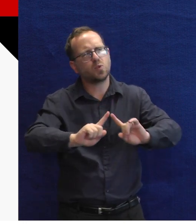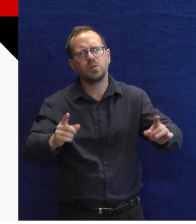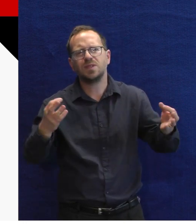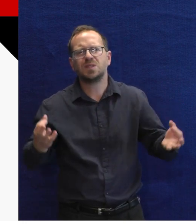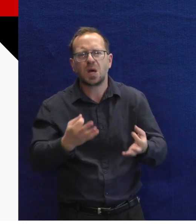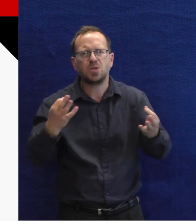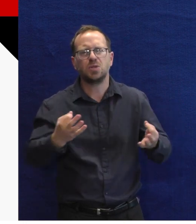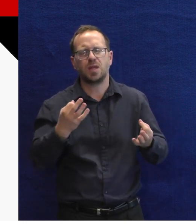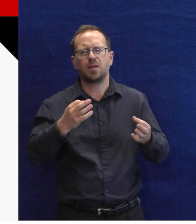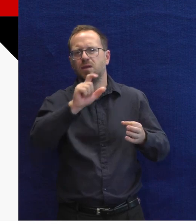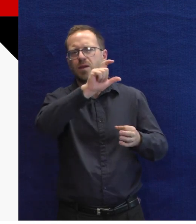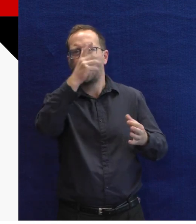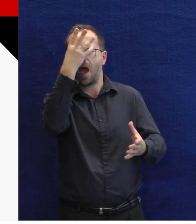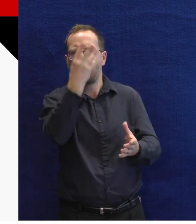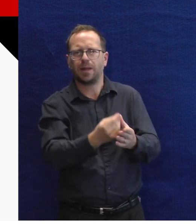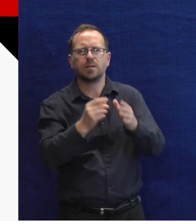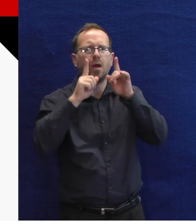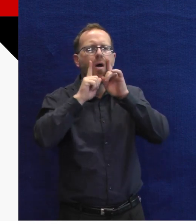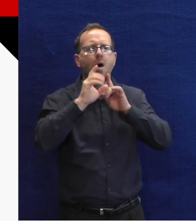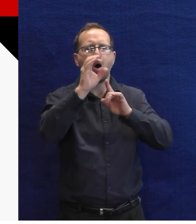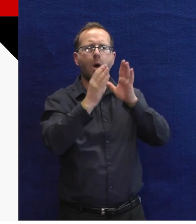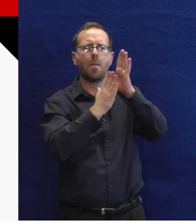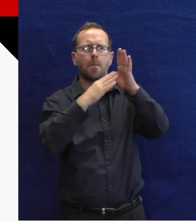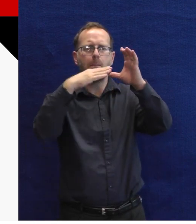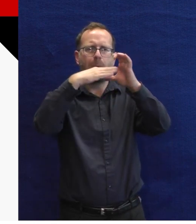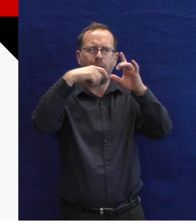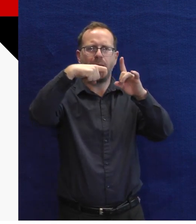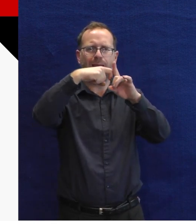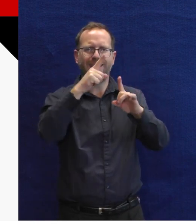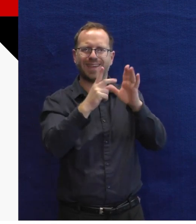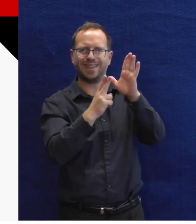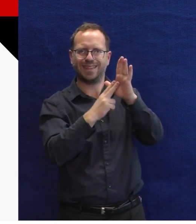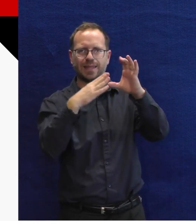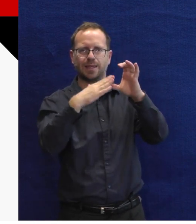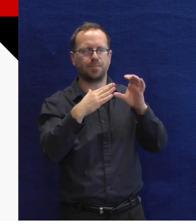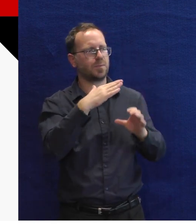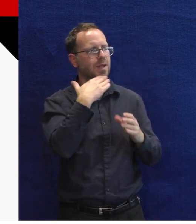uživatel skrze HomeKit a tyhle dokážeme ovládat také.